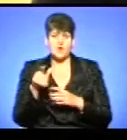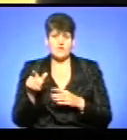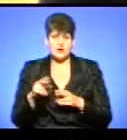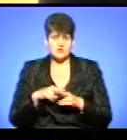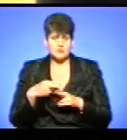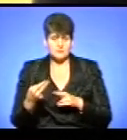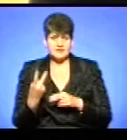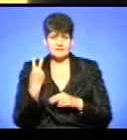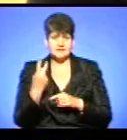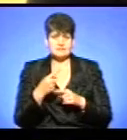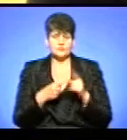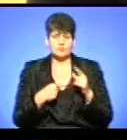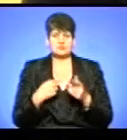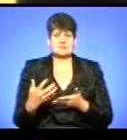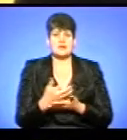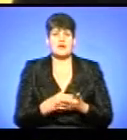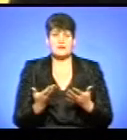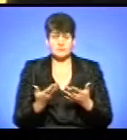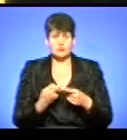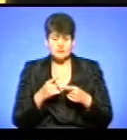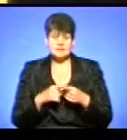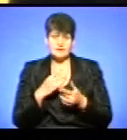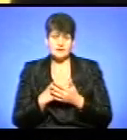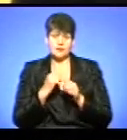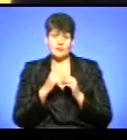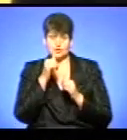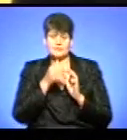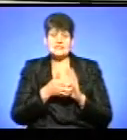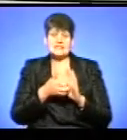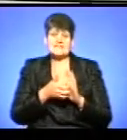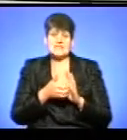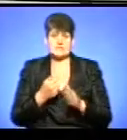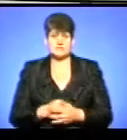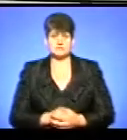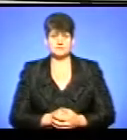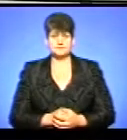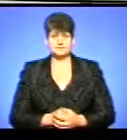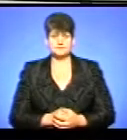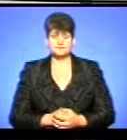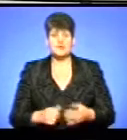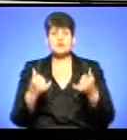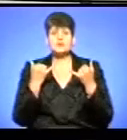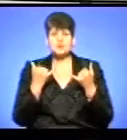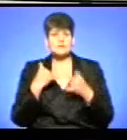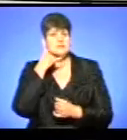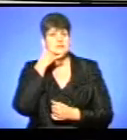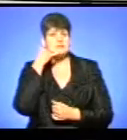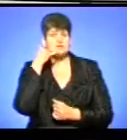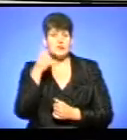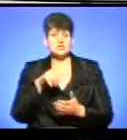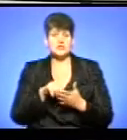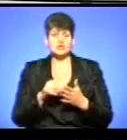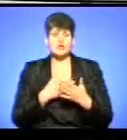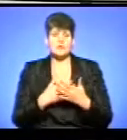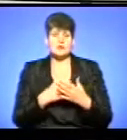і 2,5, що ми збираємо. Оце є щомісячний дефіцит. Сьогодні ми зателефонували члену